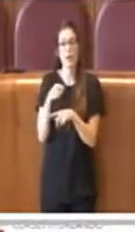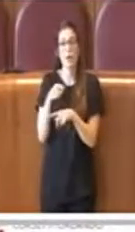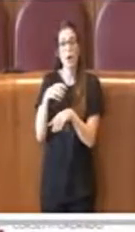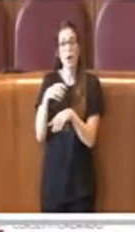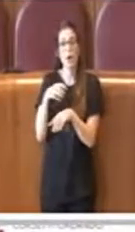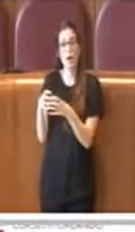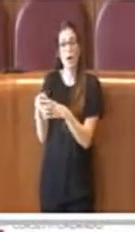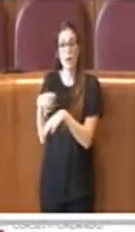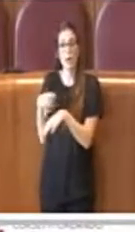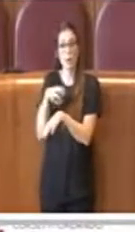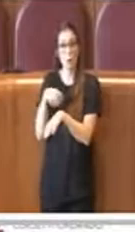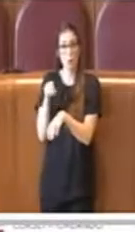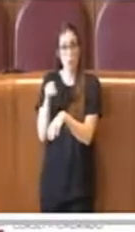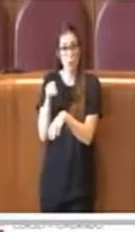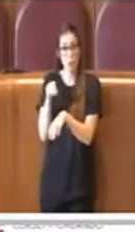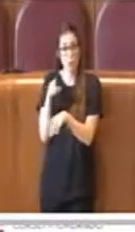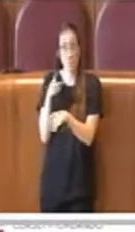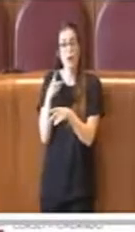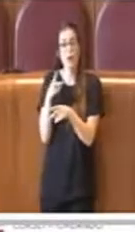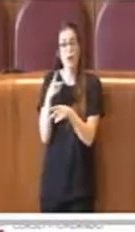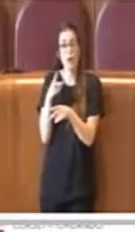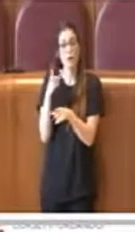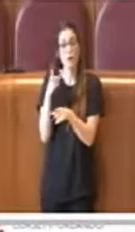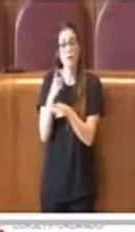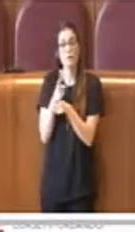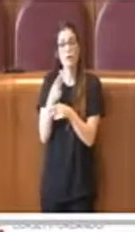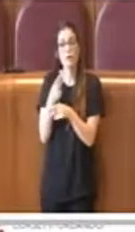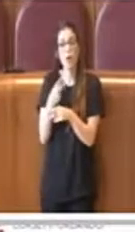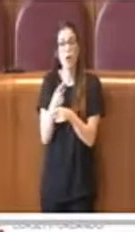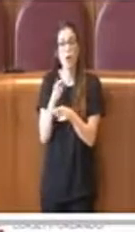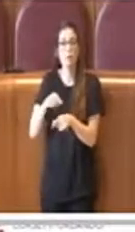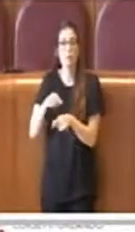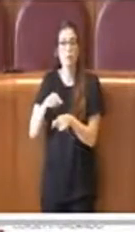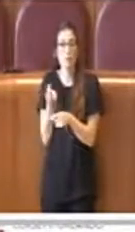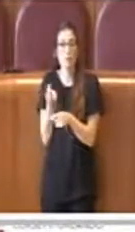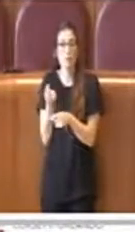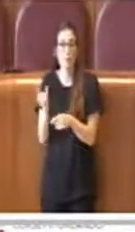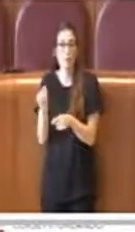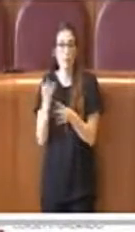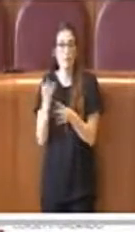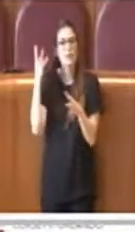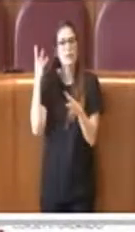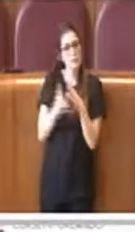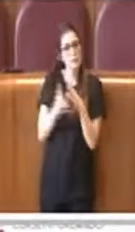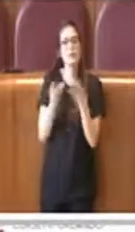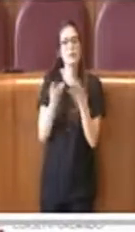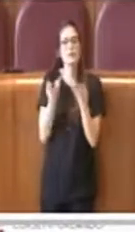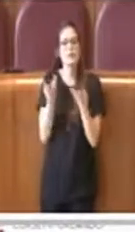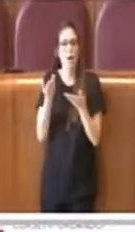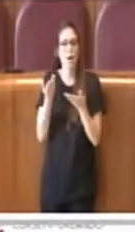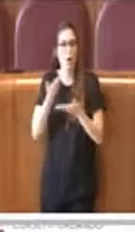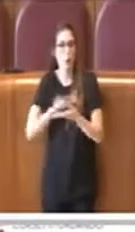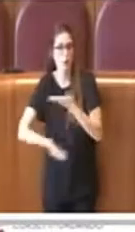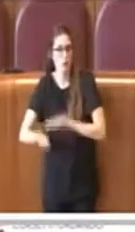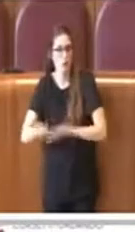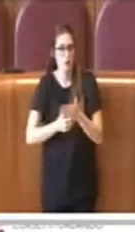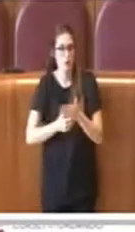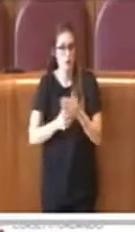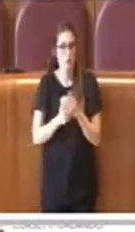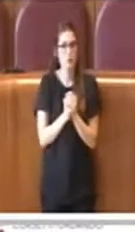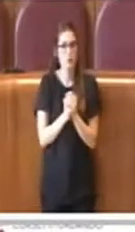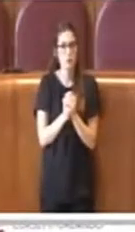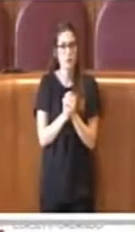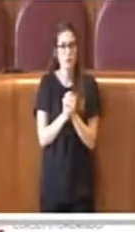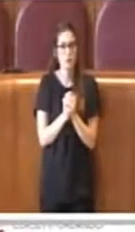consulte sono demandati degli obblighi minimi di trasparenza e condivisione, che riteniamo fondamentali. In